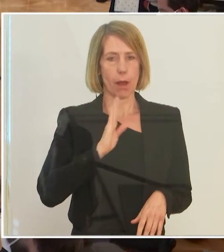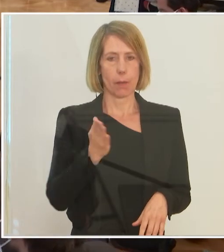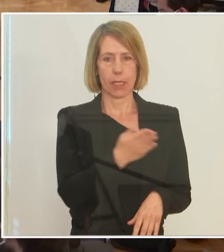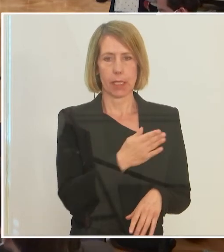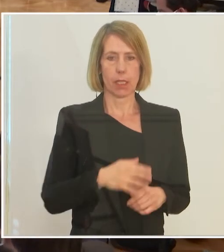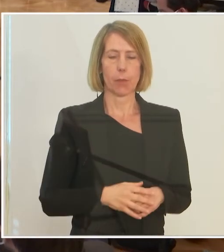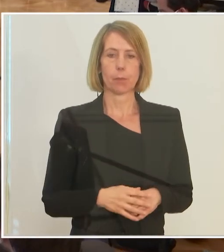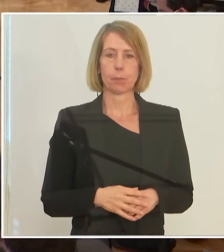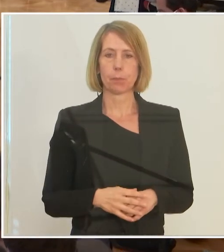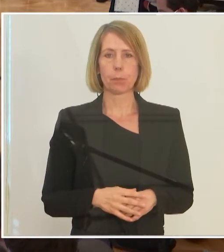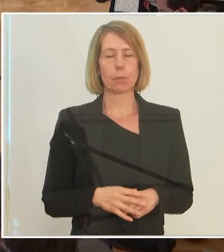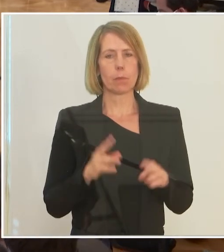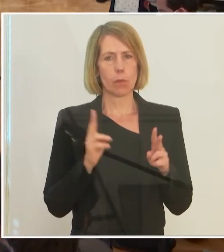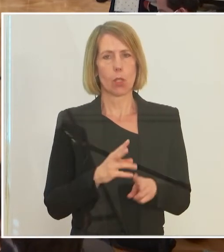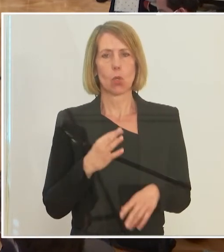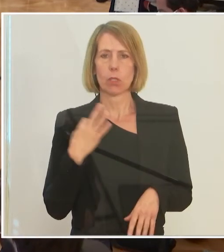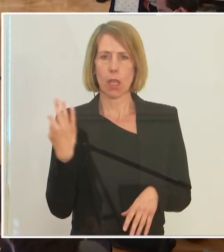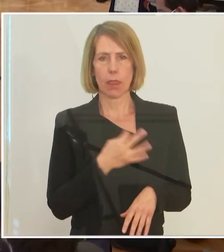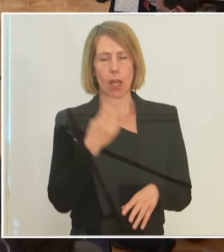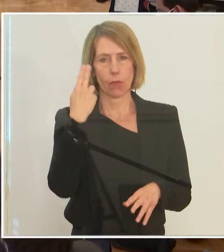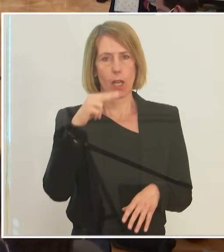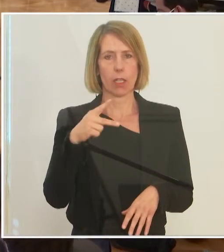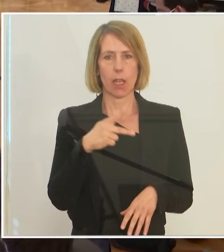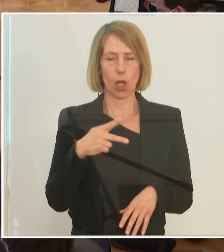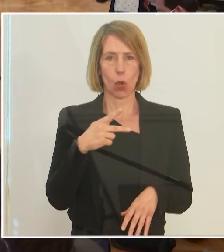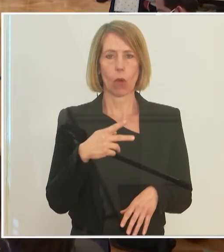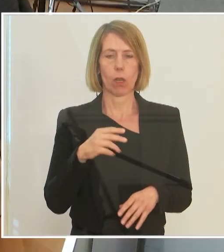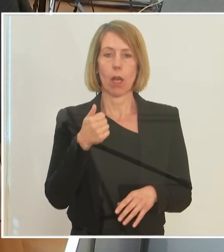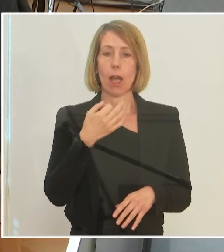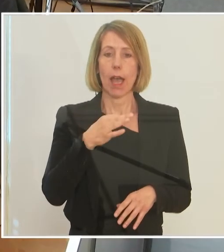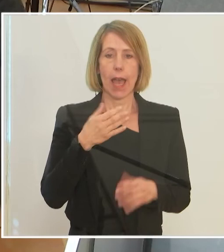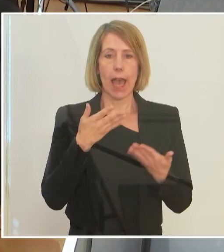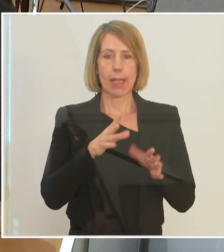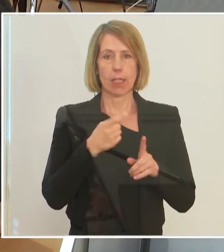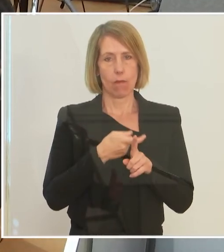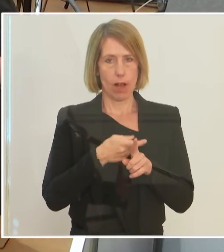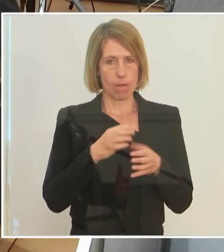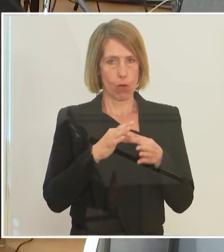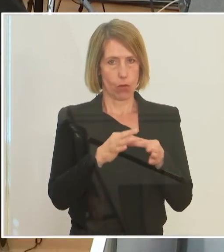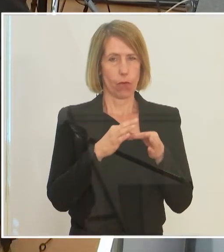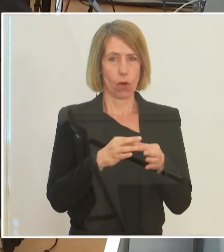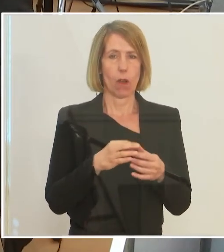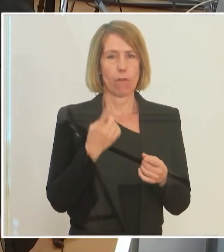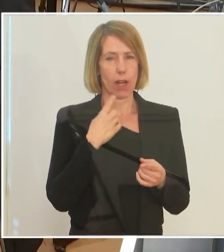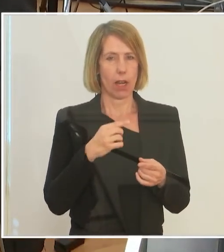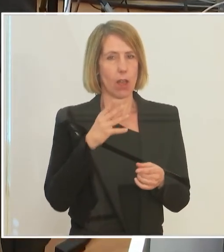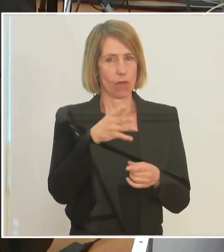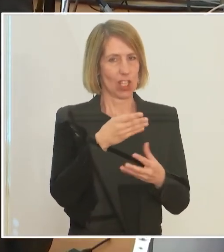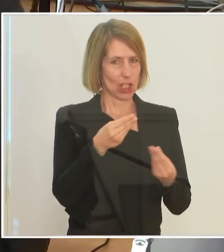Noch eine ganz kurze Nachfrage an Herrn Kocher zu den Einzelfallprüfungen, weil es werden ja dann doch viele sein.